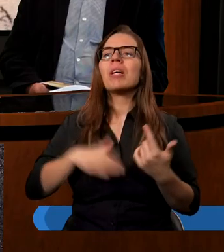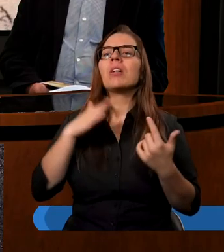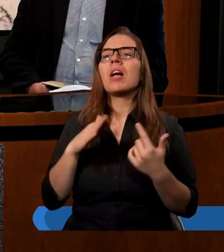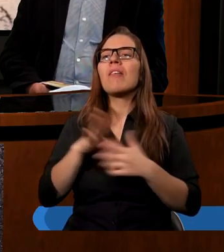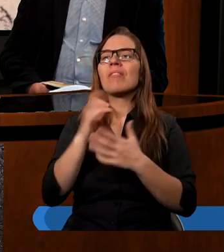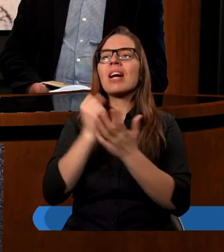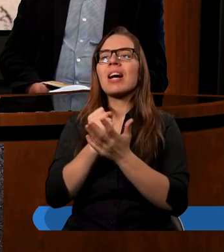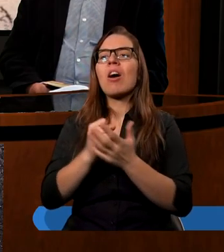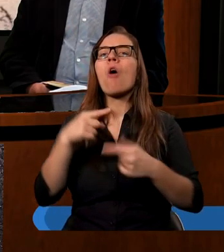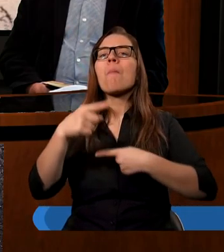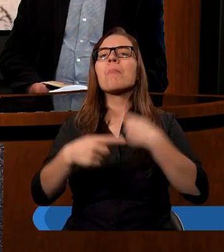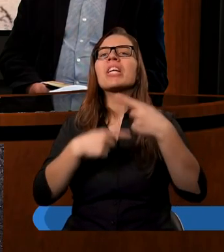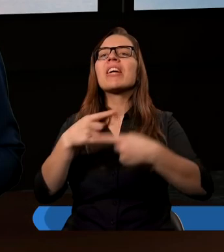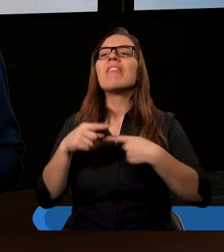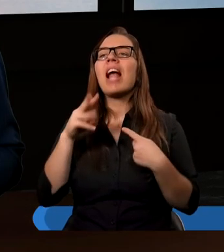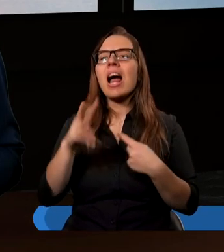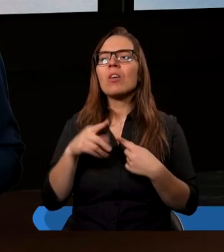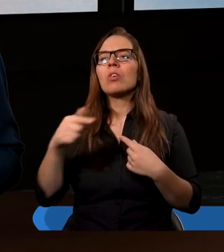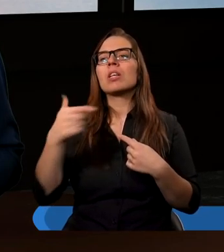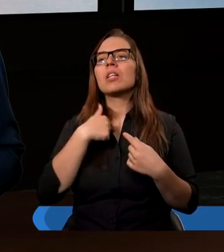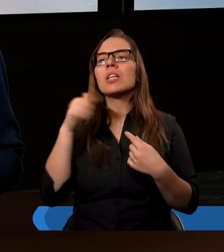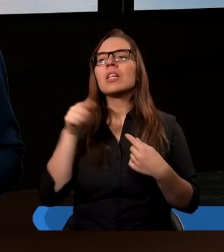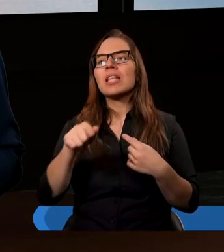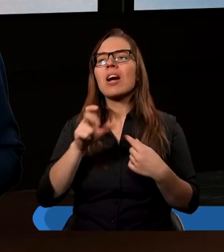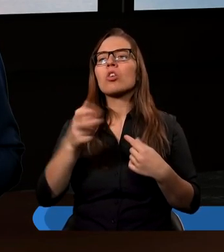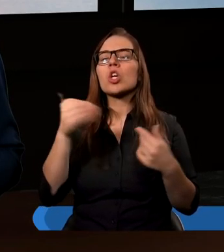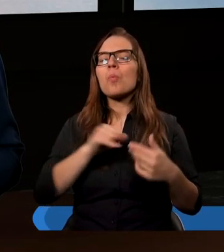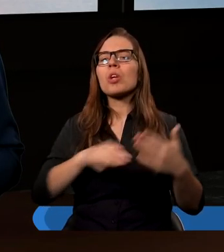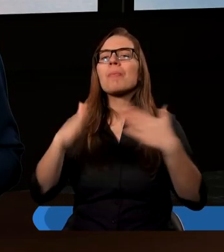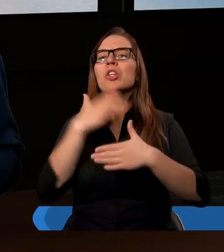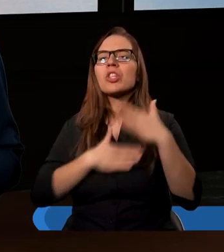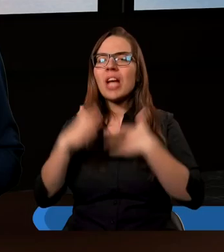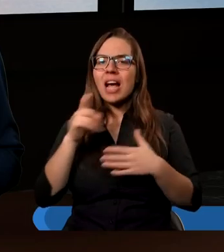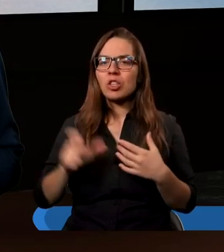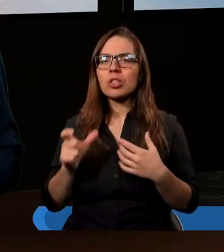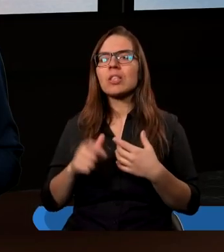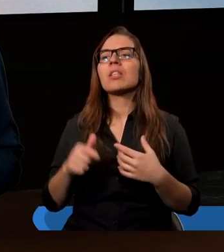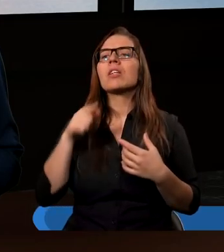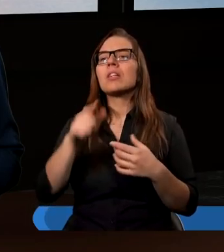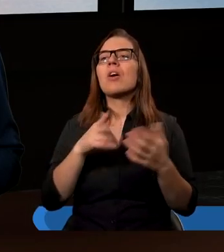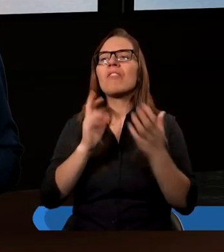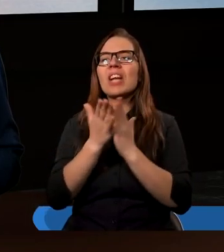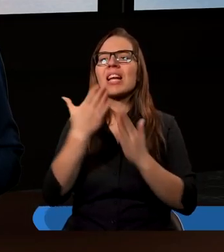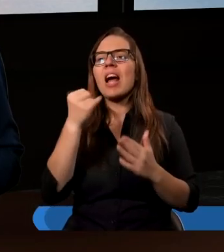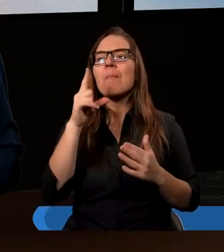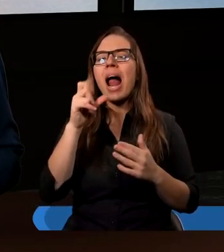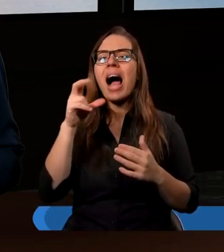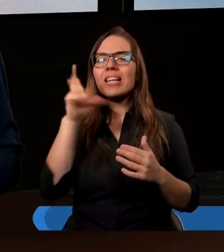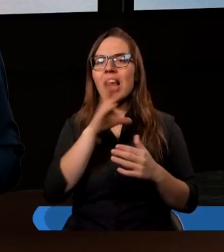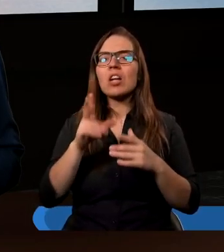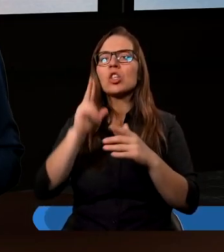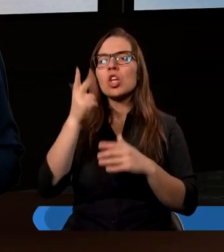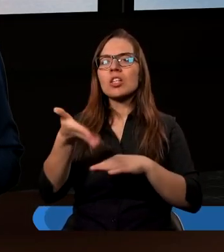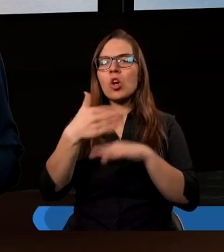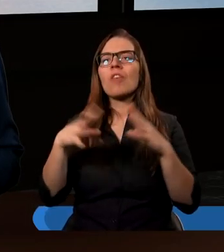w kontekście przywilejów i tego, z czego możemy się cieszyć. I w Księdze Malachiasza jest jeszcze taki tekst,